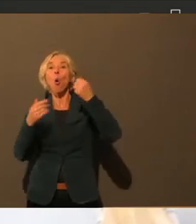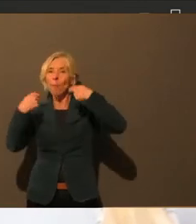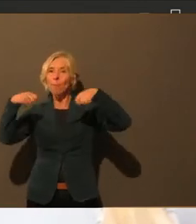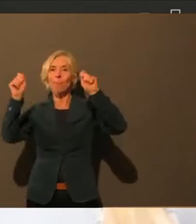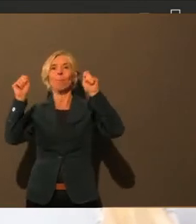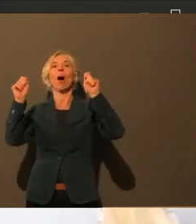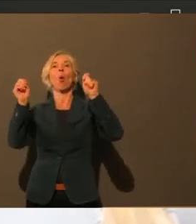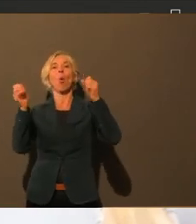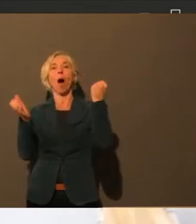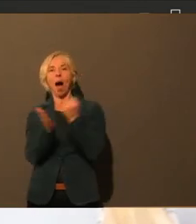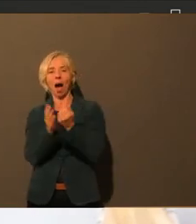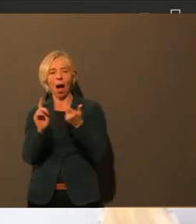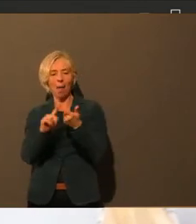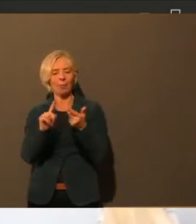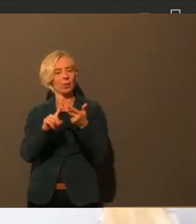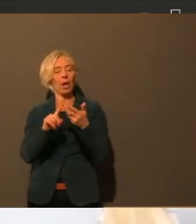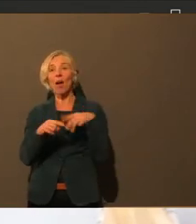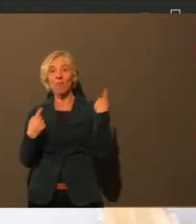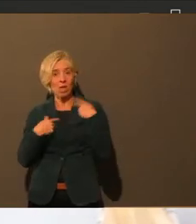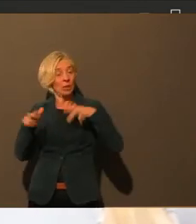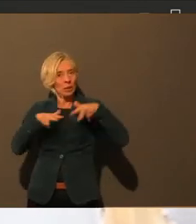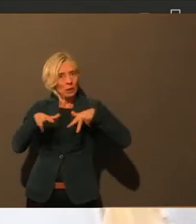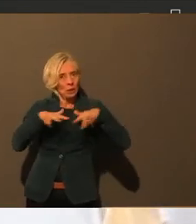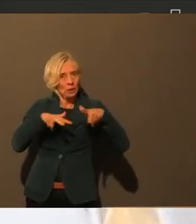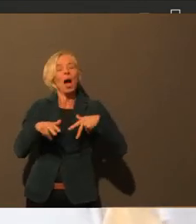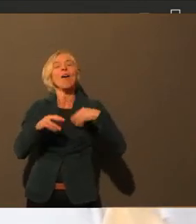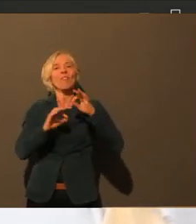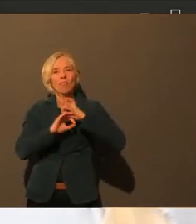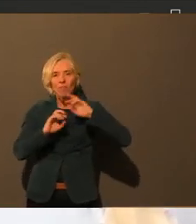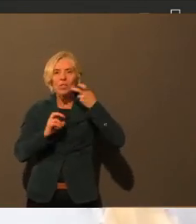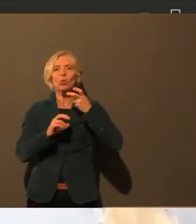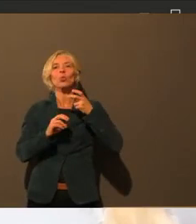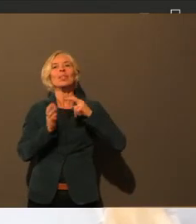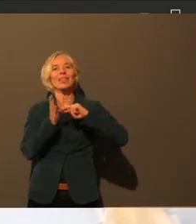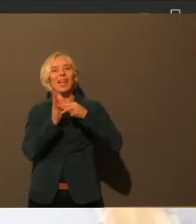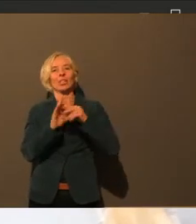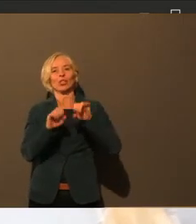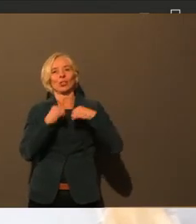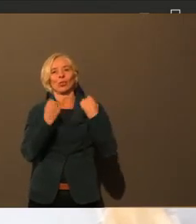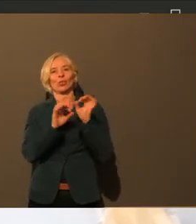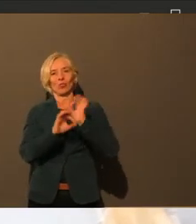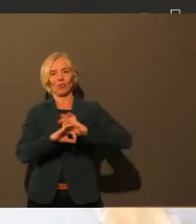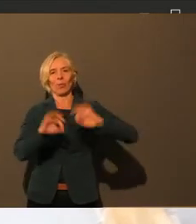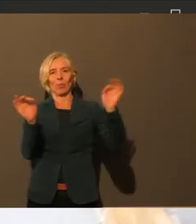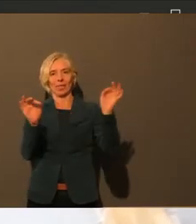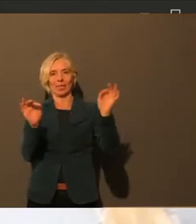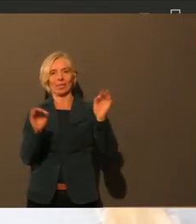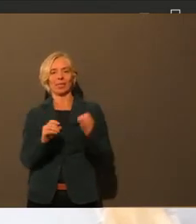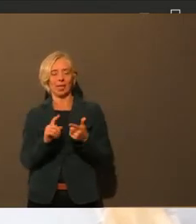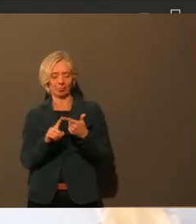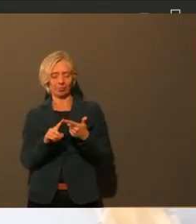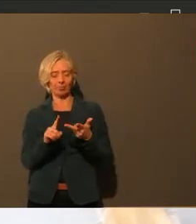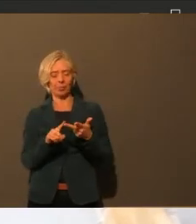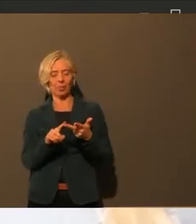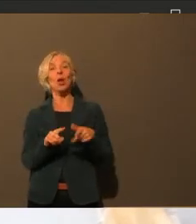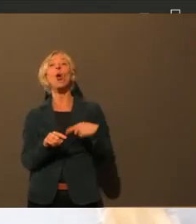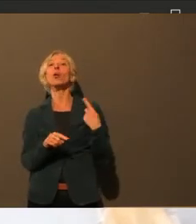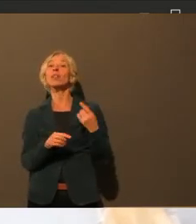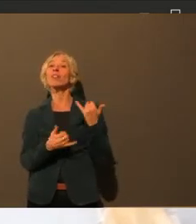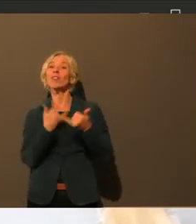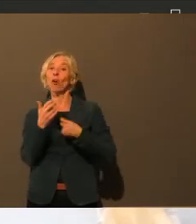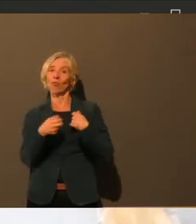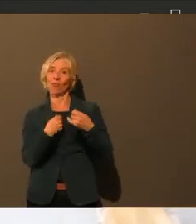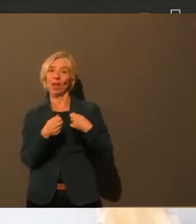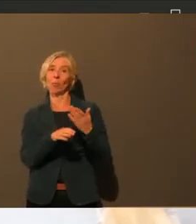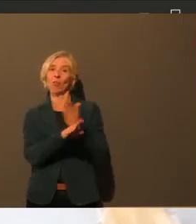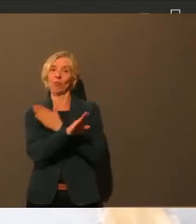erst recht nochmal daran, bessere Bedingungen zu schaffen. Und seit dem Sommer bin ich, das hat auch die Oberbürgermeisterin vorhin schon dargestellt,